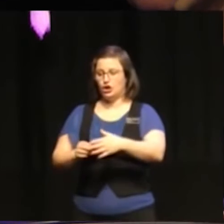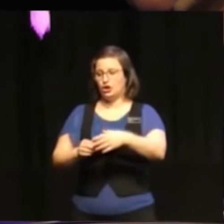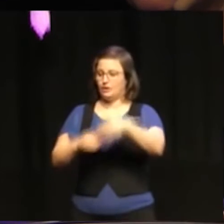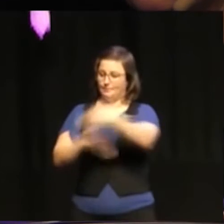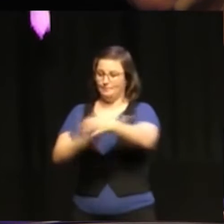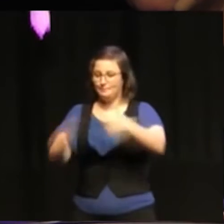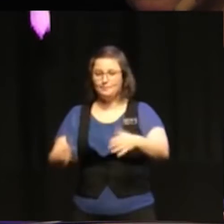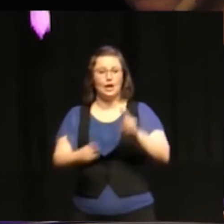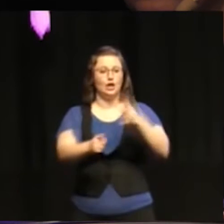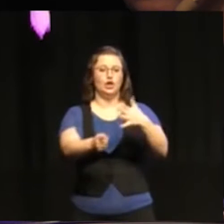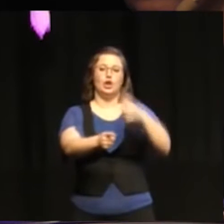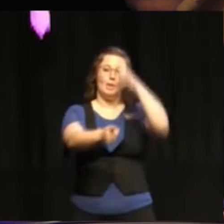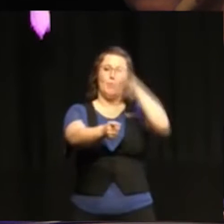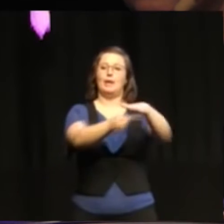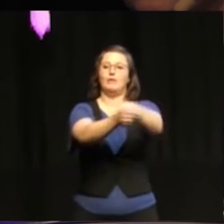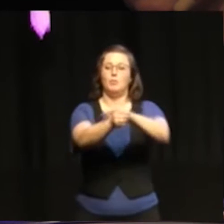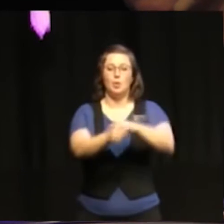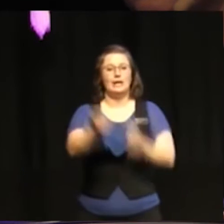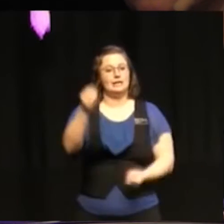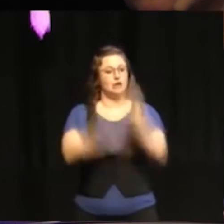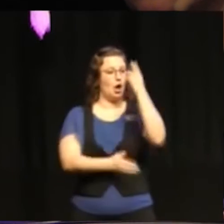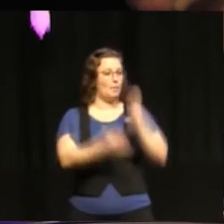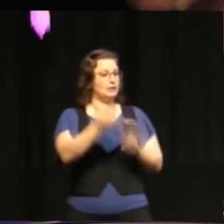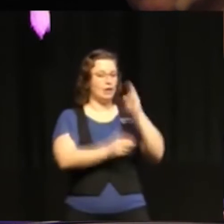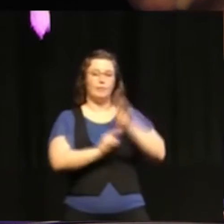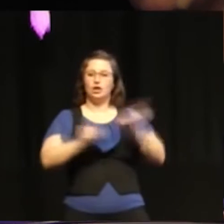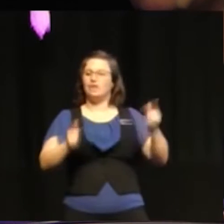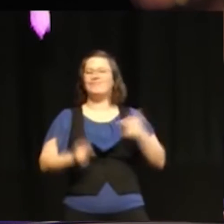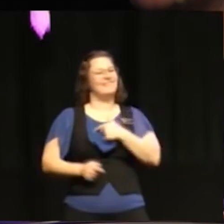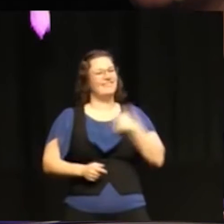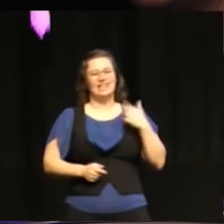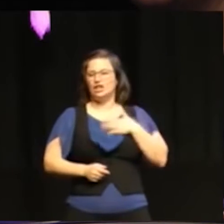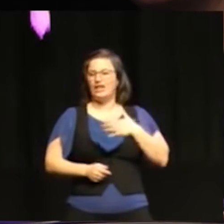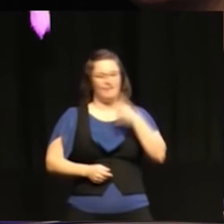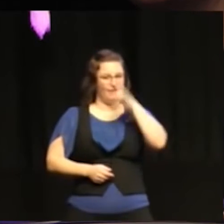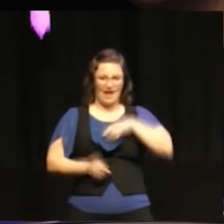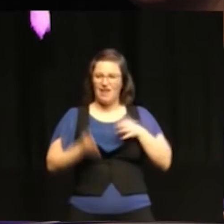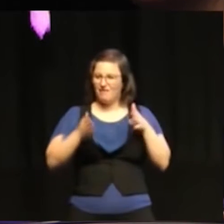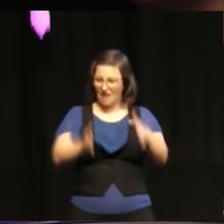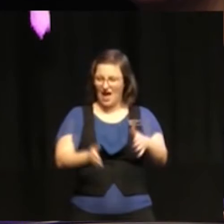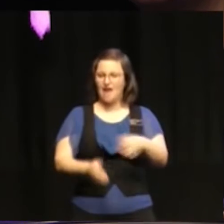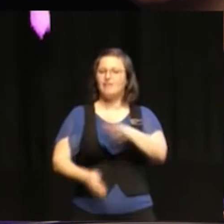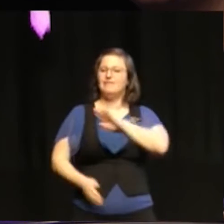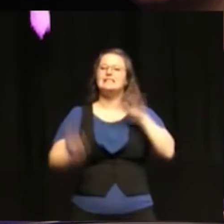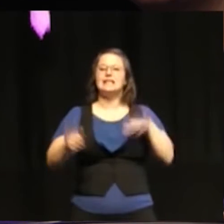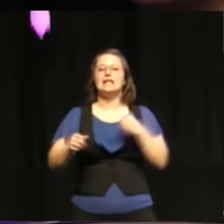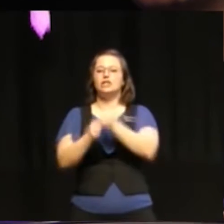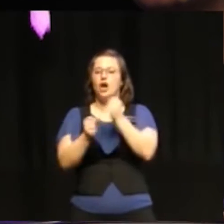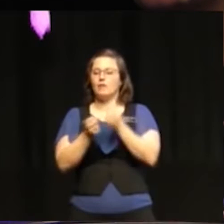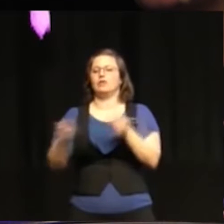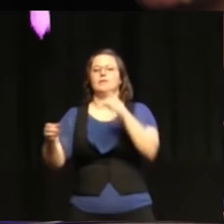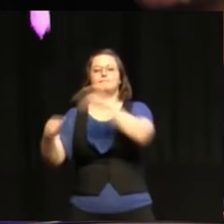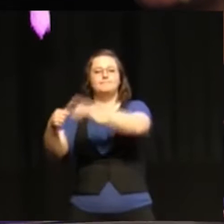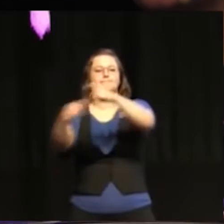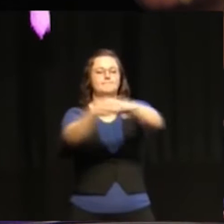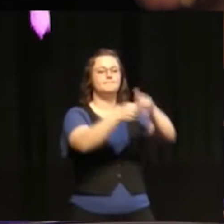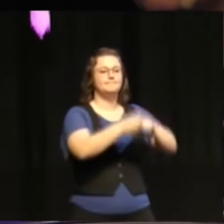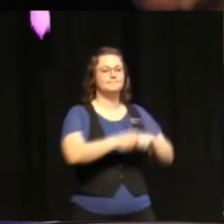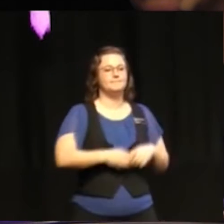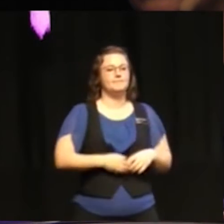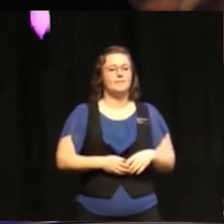ett nytt policyområde. Det tror vi är helt fel väg att gå. Men där tycker jag faktiskt om